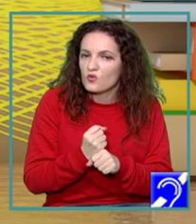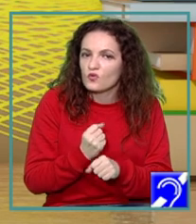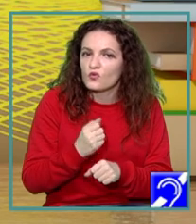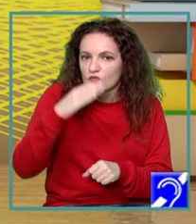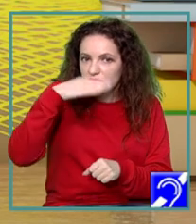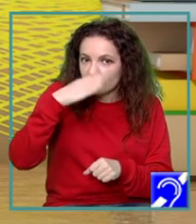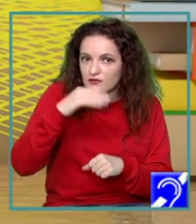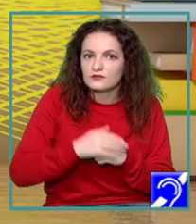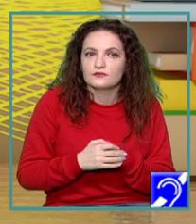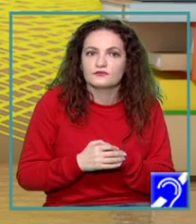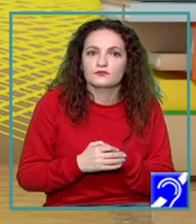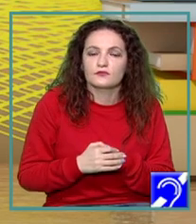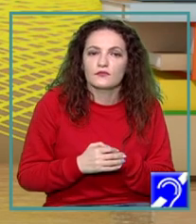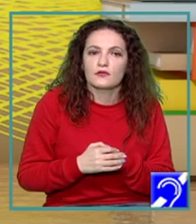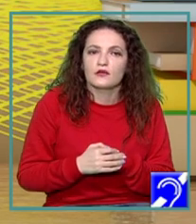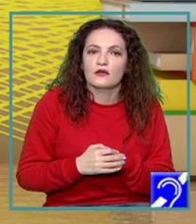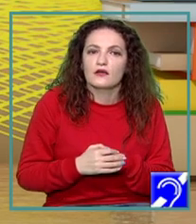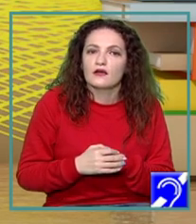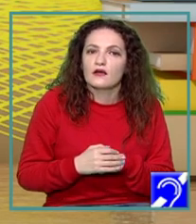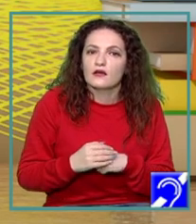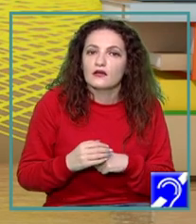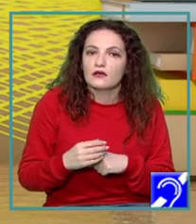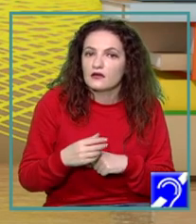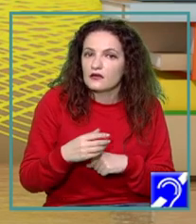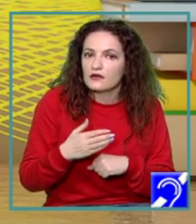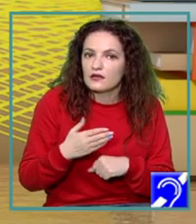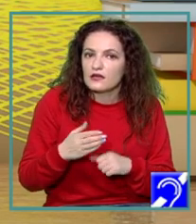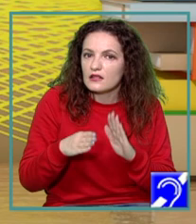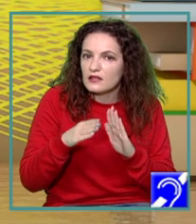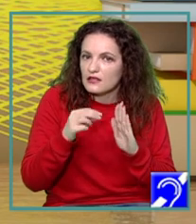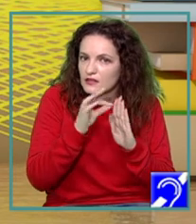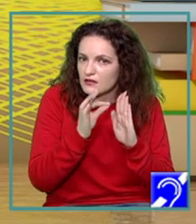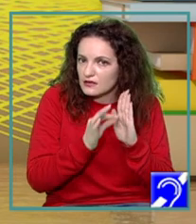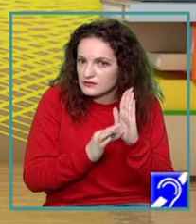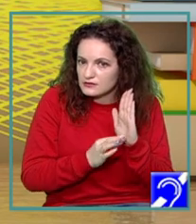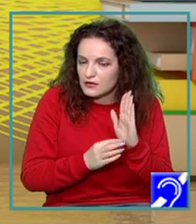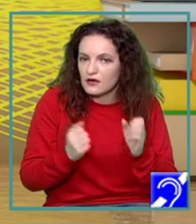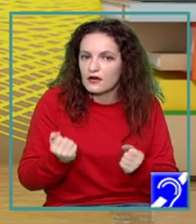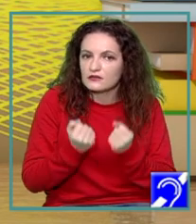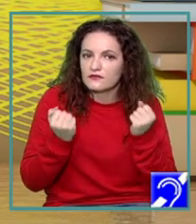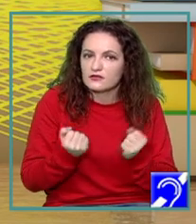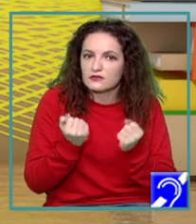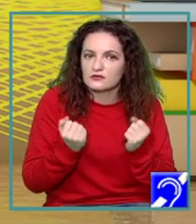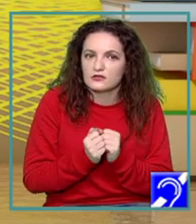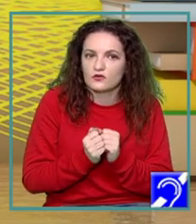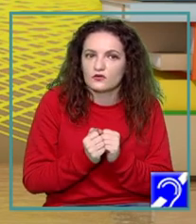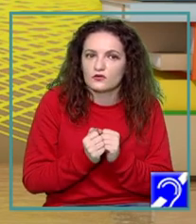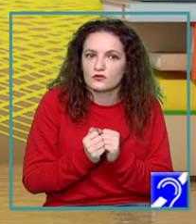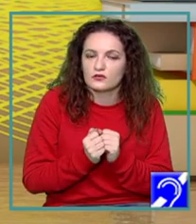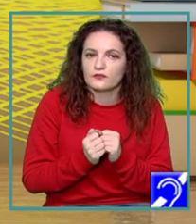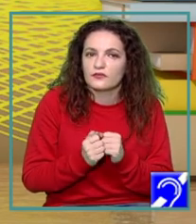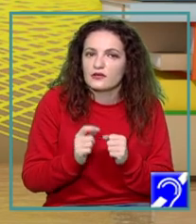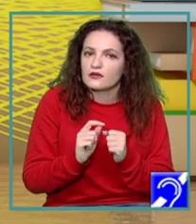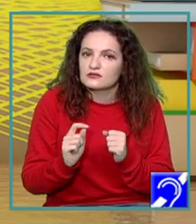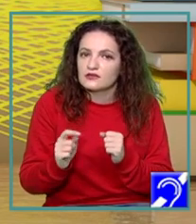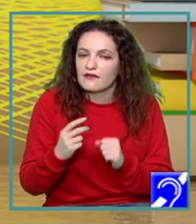management al timpului pe care vreau să vă o prezint este pur și simplu lista activităților de făcut. Lista TUDU veți vedea voi pe